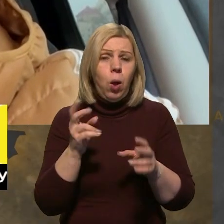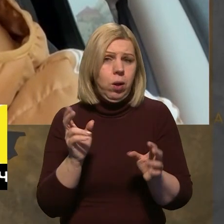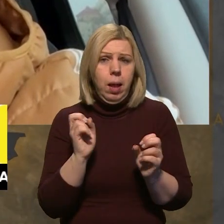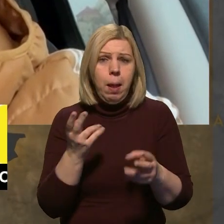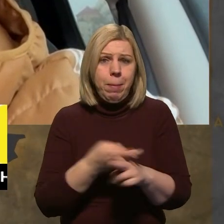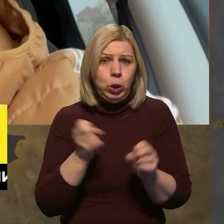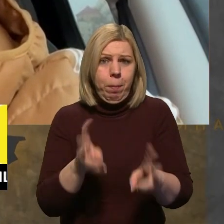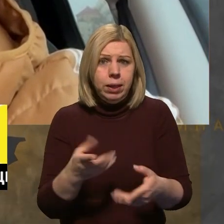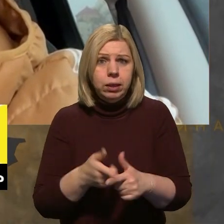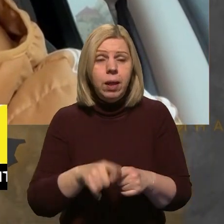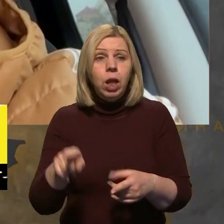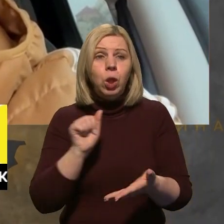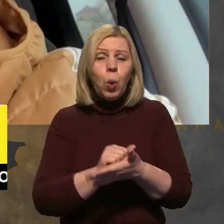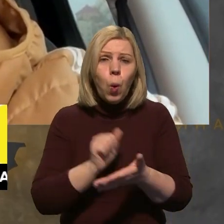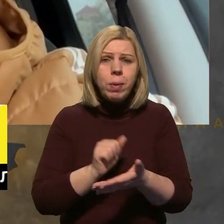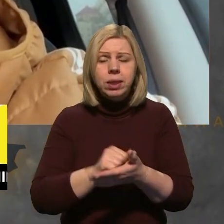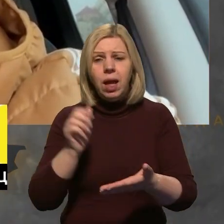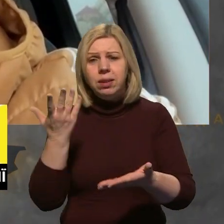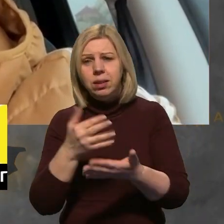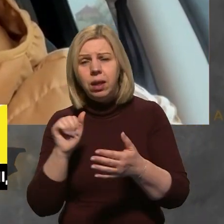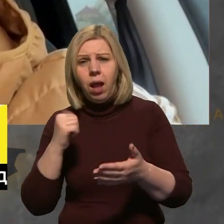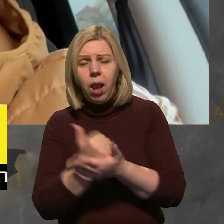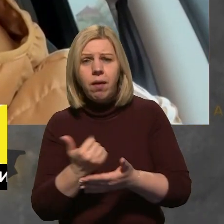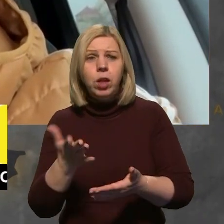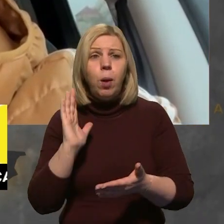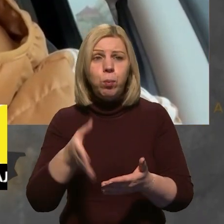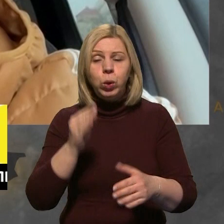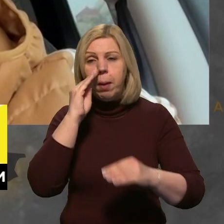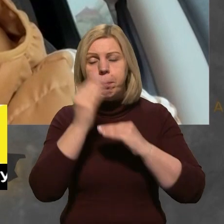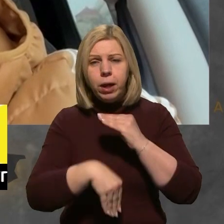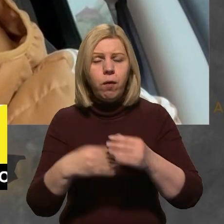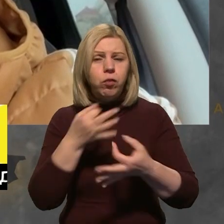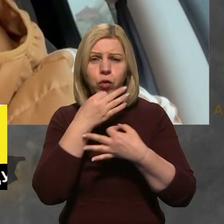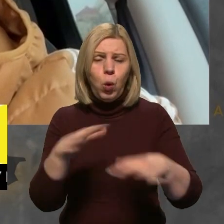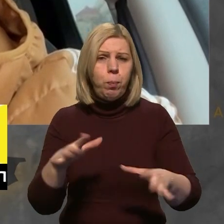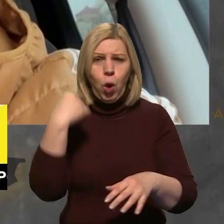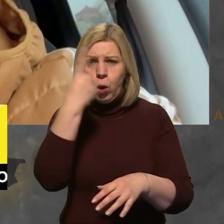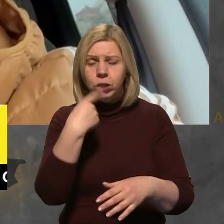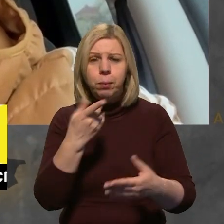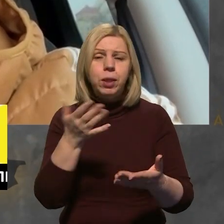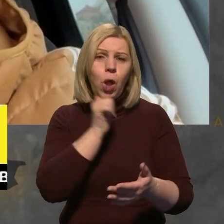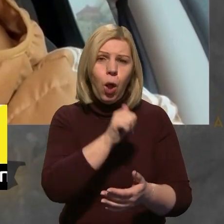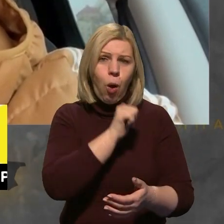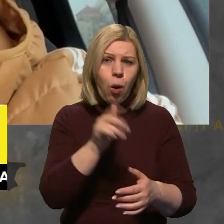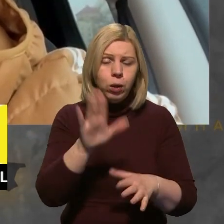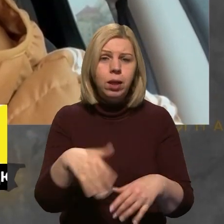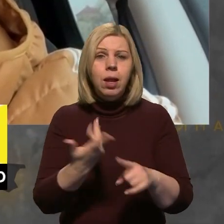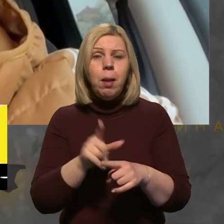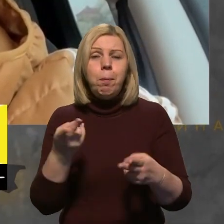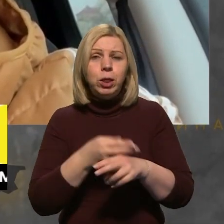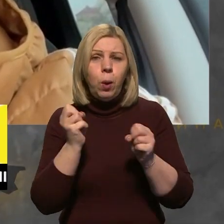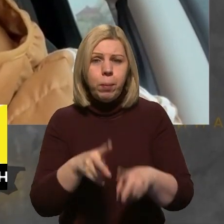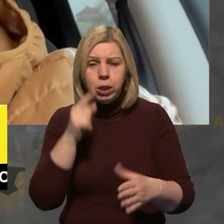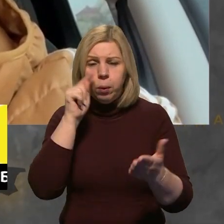– це публікація документації, публікація основних речей. Буде приховано в будь-якому випадку особливості шифрування, особливості безпеки,